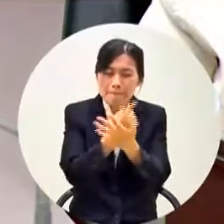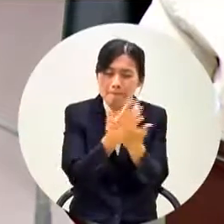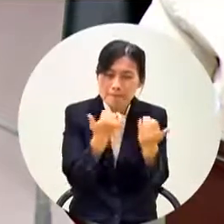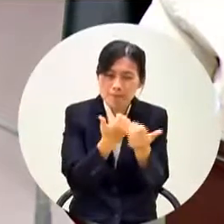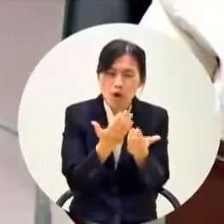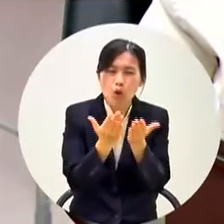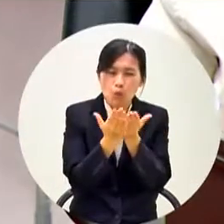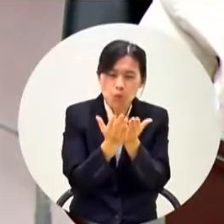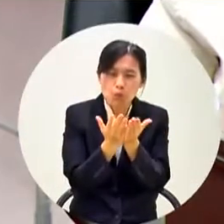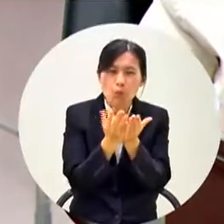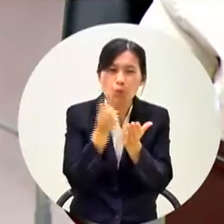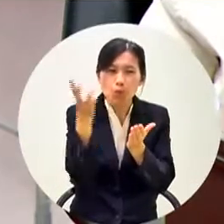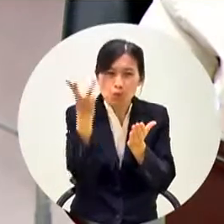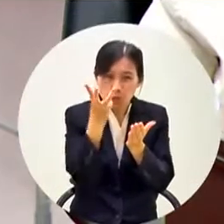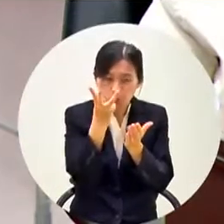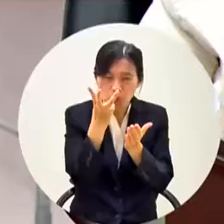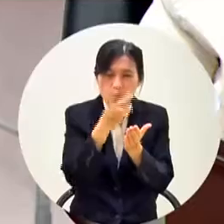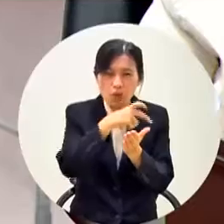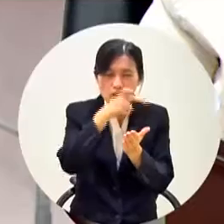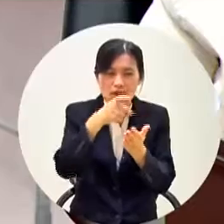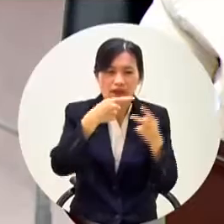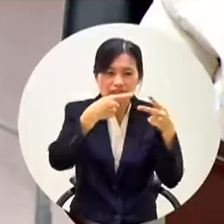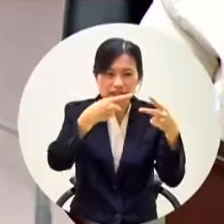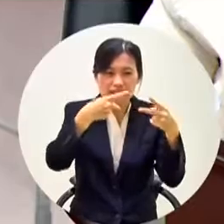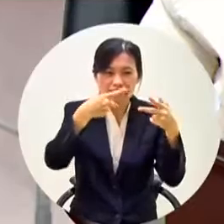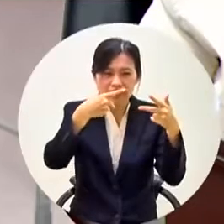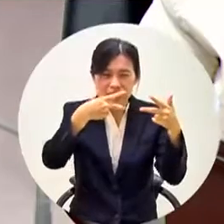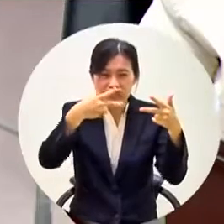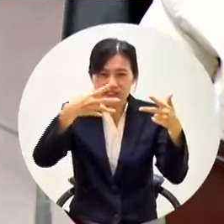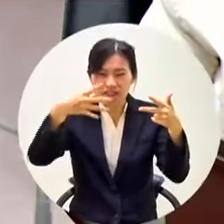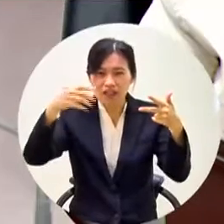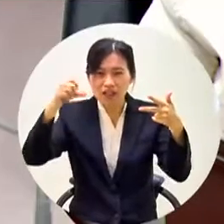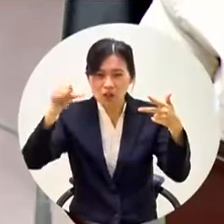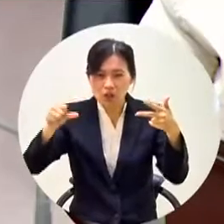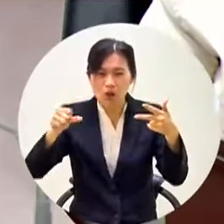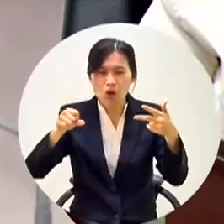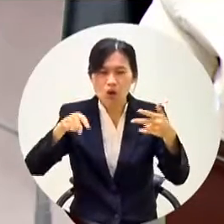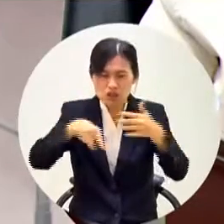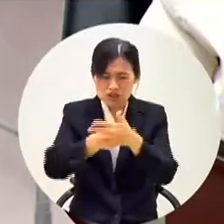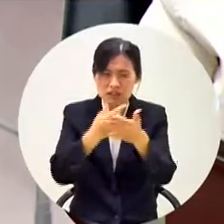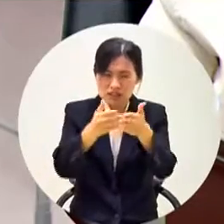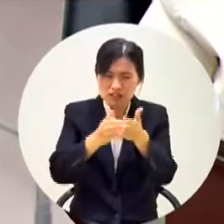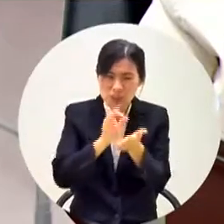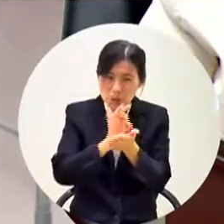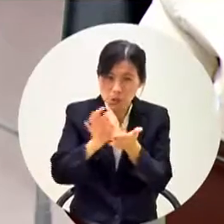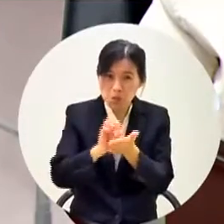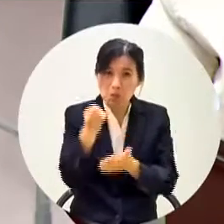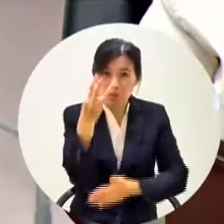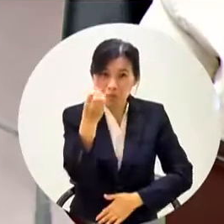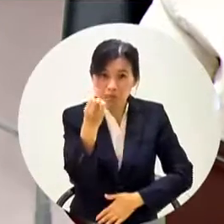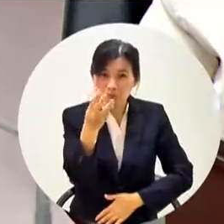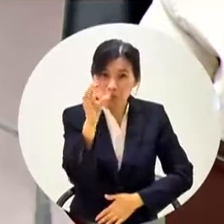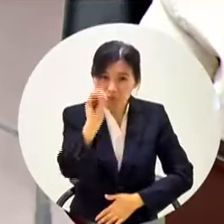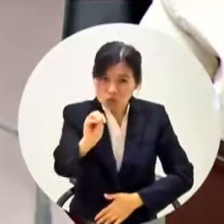五浪浪的二到只要三百萬就可以葉副市長你要做嗎